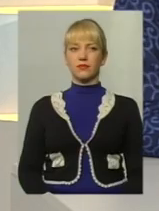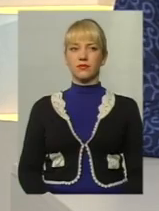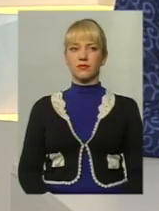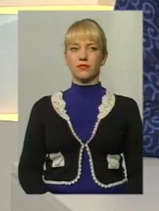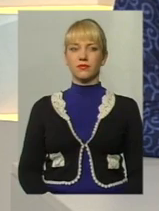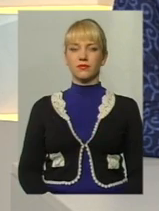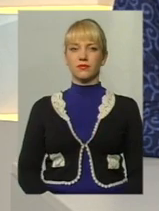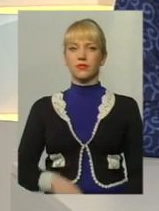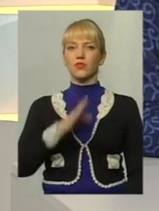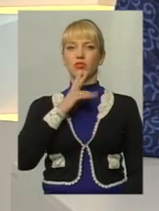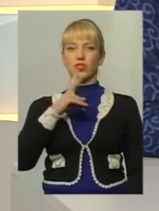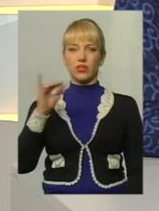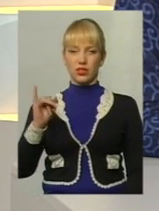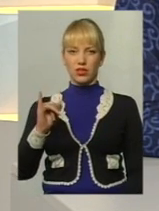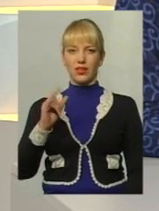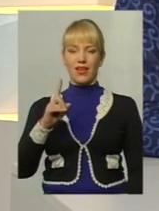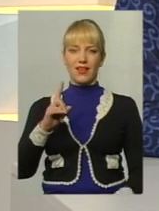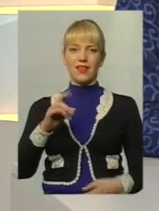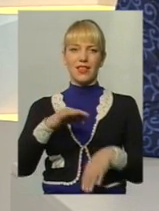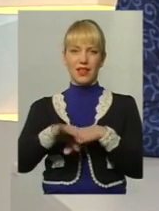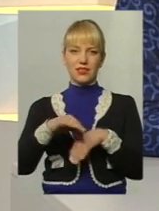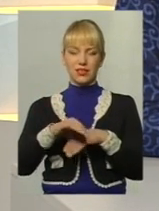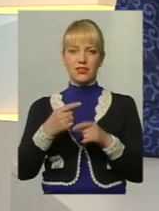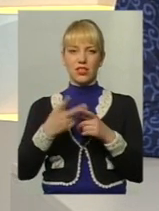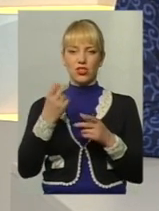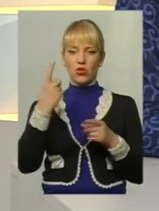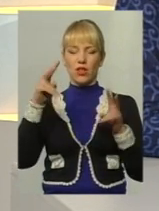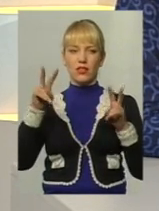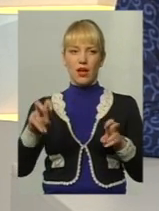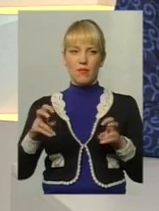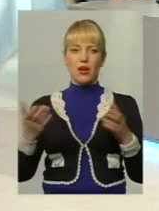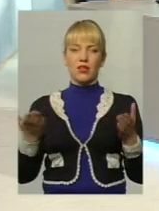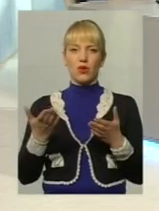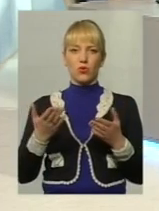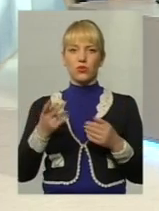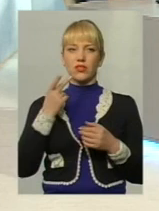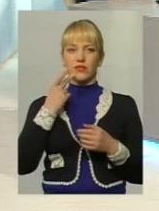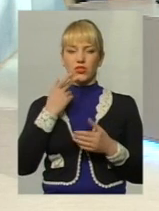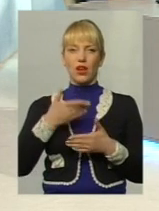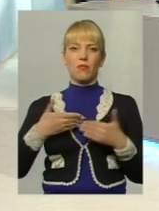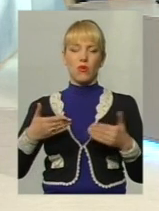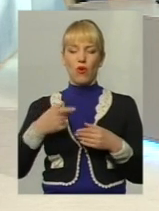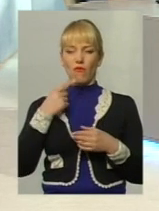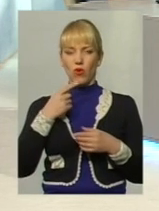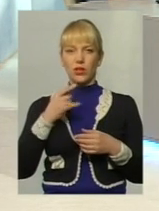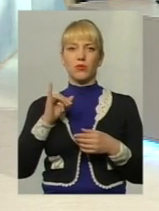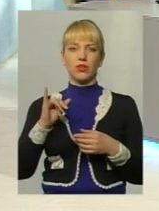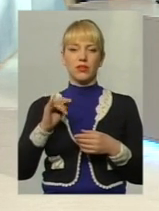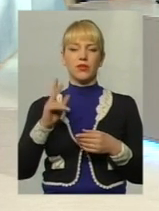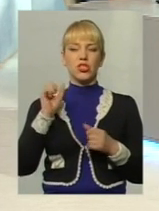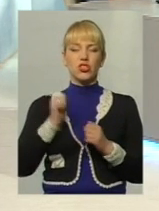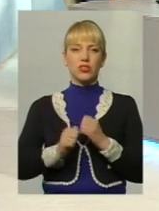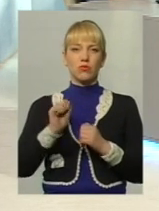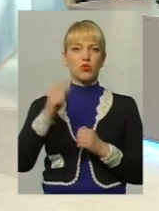Жінки і насильство. Це ще одна тема, про яку зазвичай не говорять. Дуже часто можна